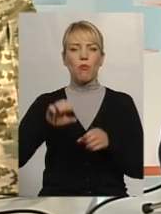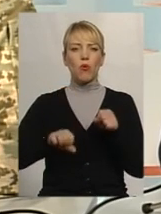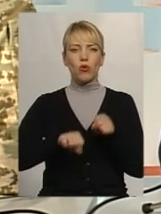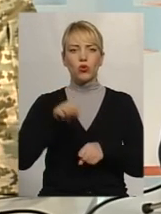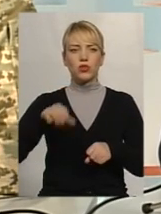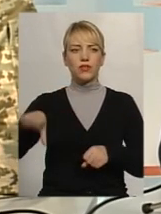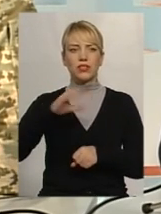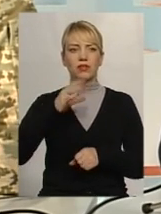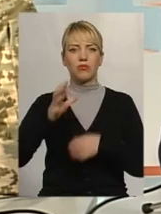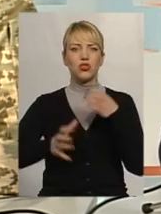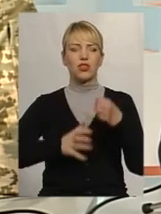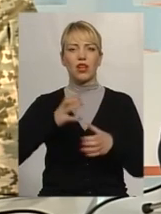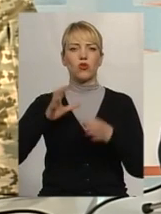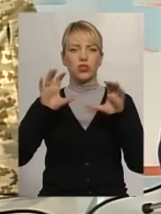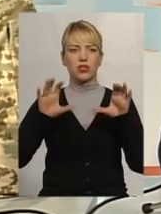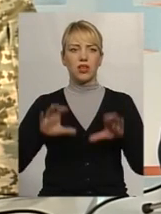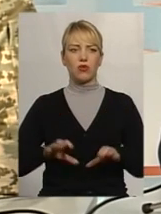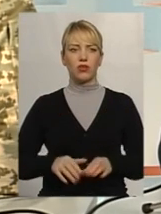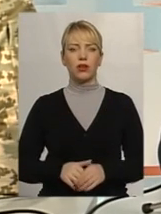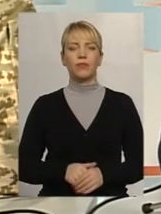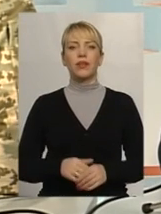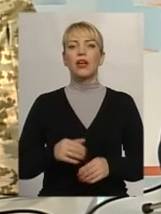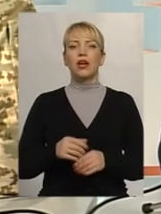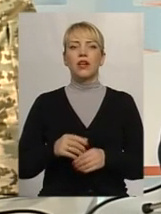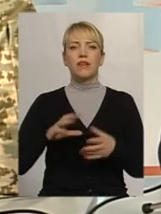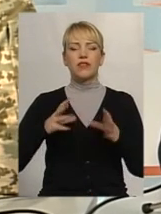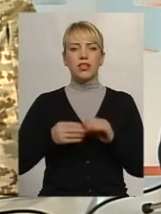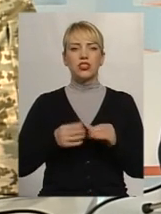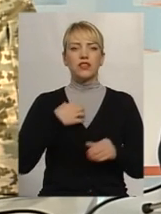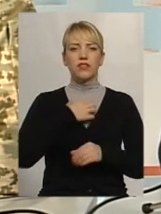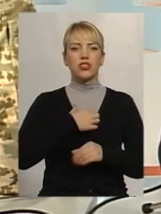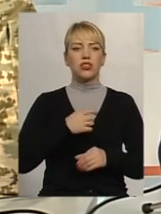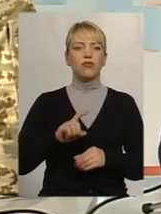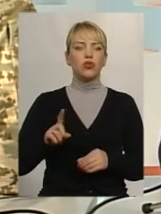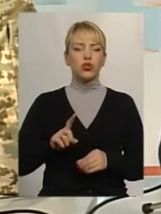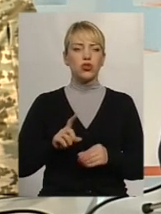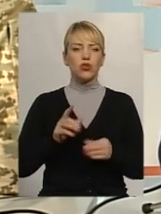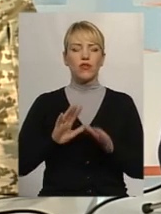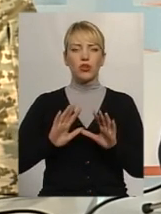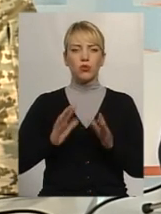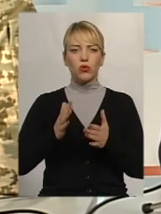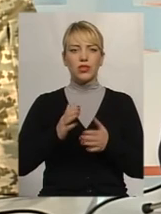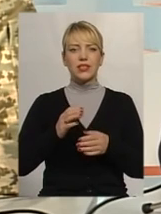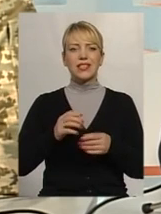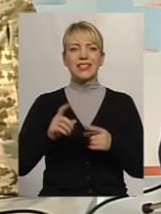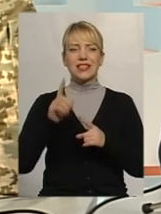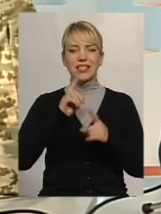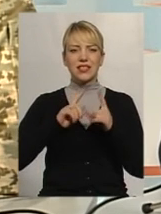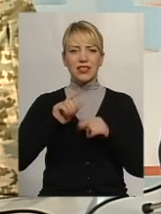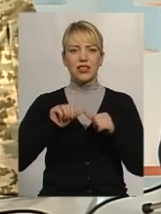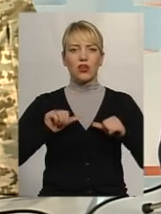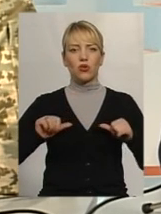закони. Тому, зрештою, дуже важливо, що відбулось засідання комісії Україна-НАТО, на